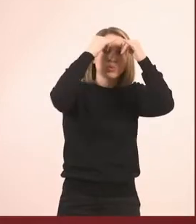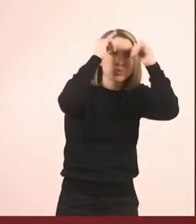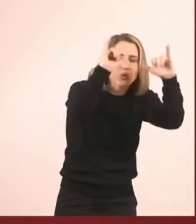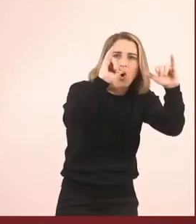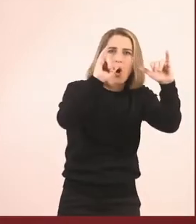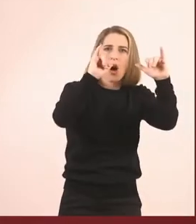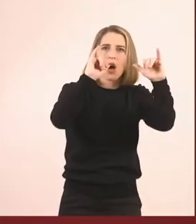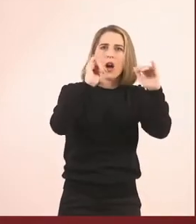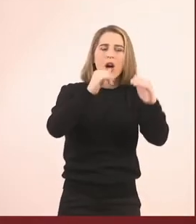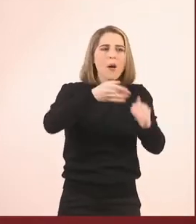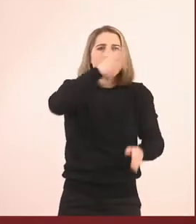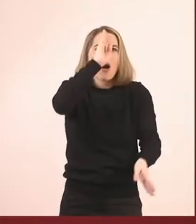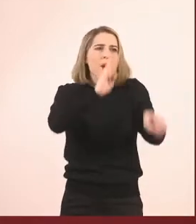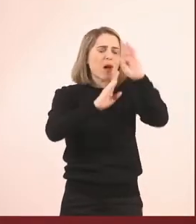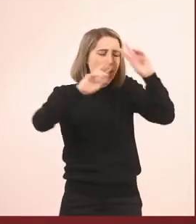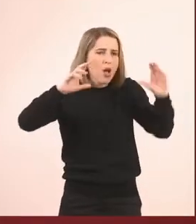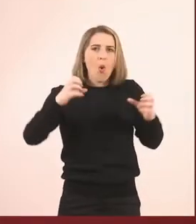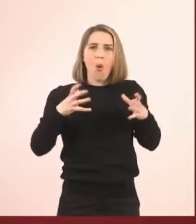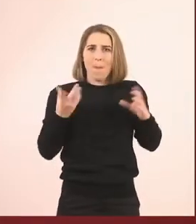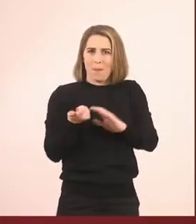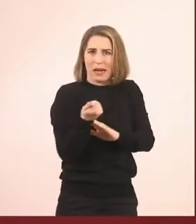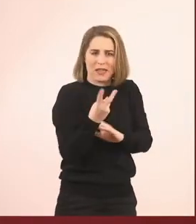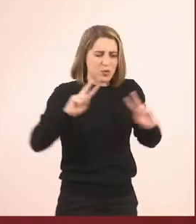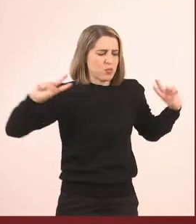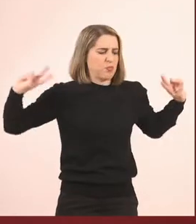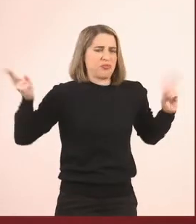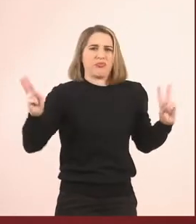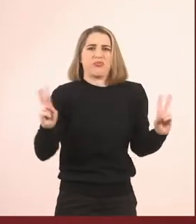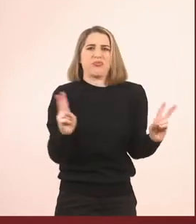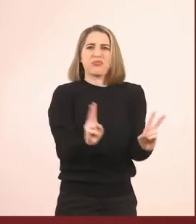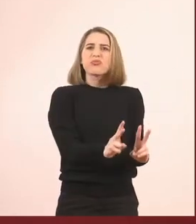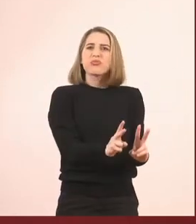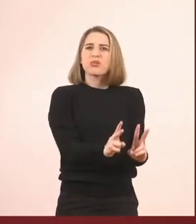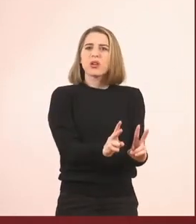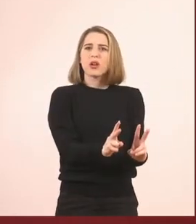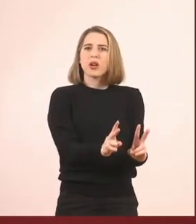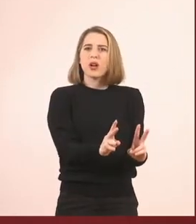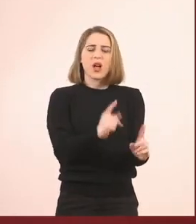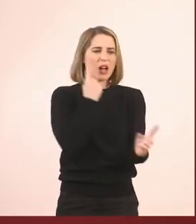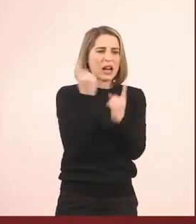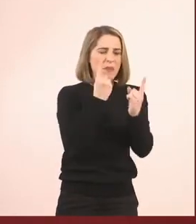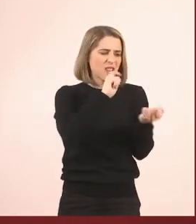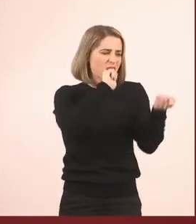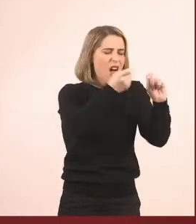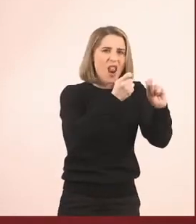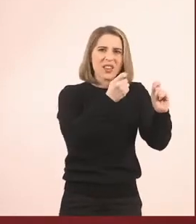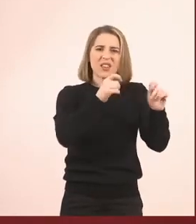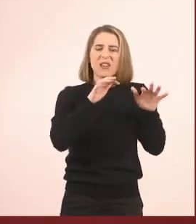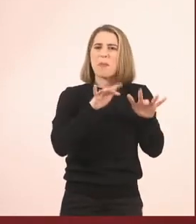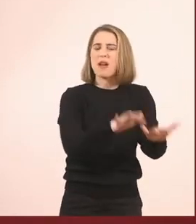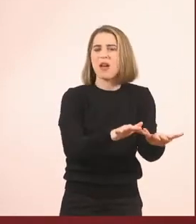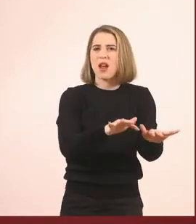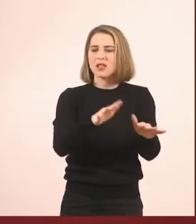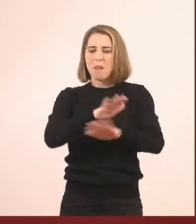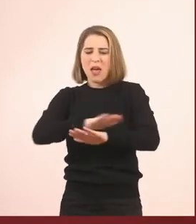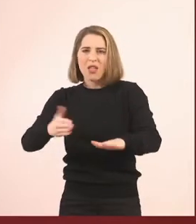αρχίζουν και μειώνονται από τα κυνήγια και από την κλιματική αλλαγή και διάφορα άλλα πράγματα. Και τα παιδάκια που πεινάνε. Το πιο βασικό